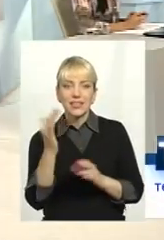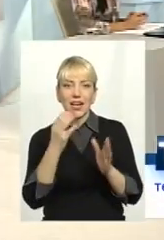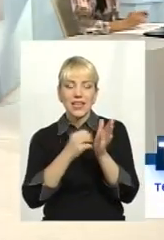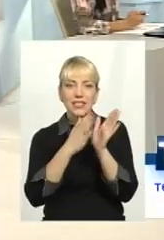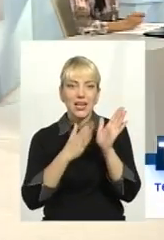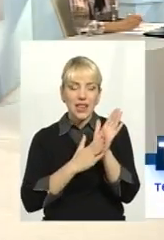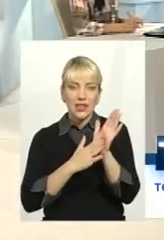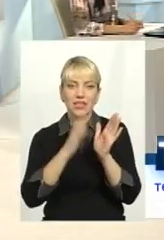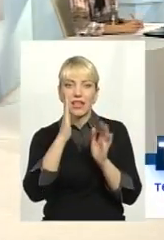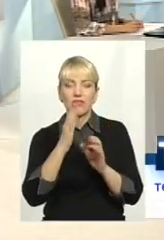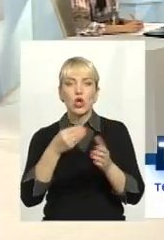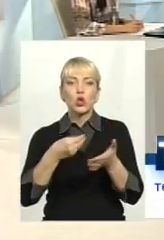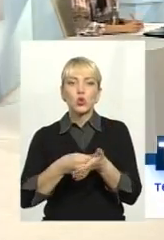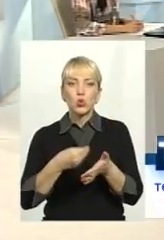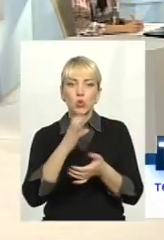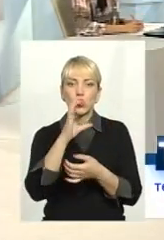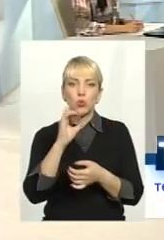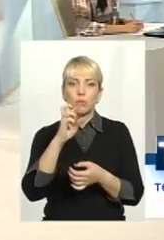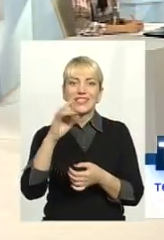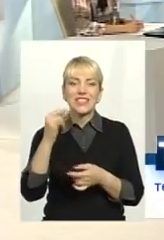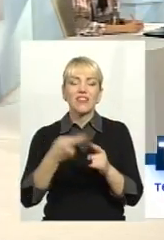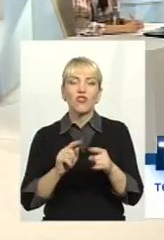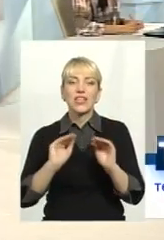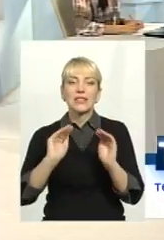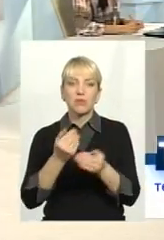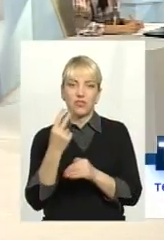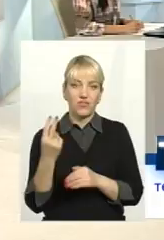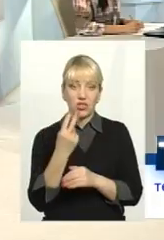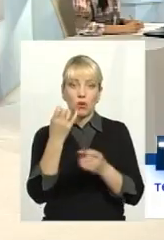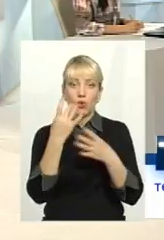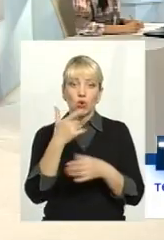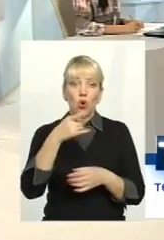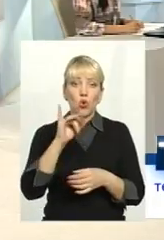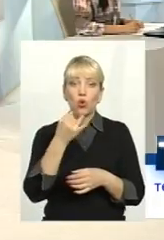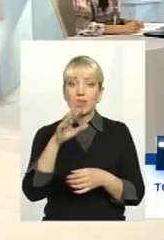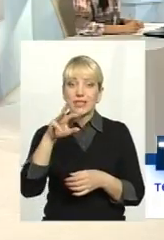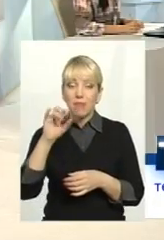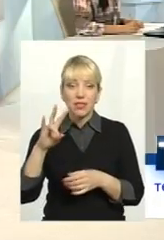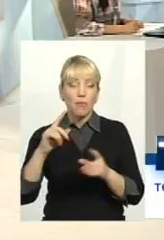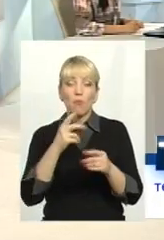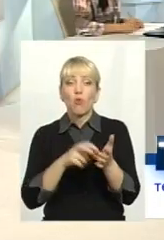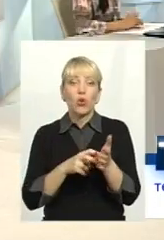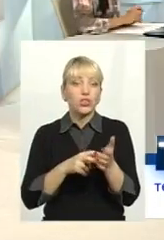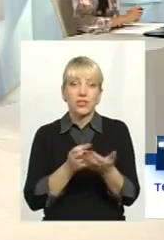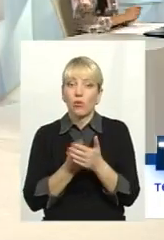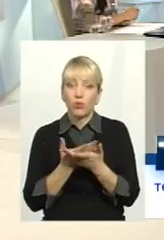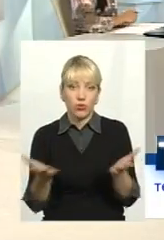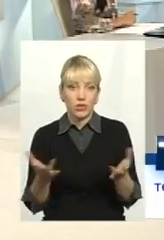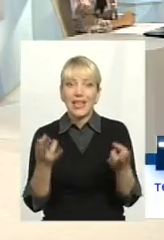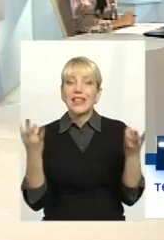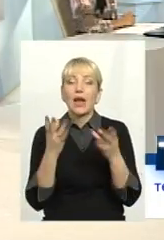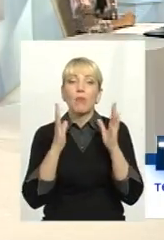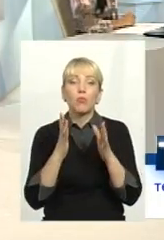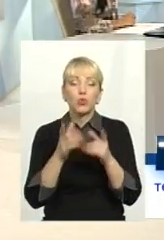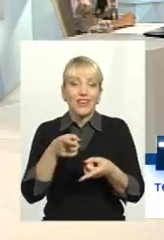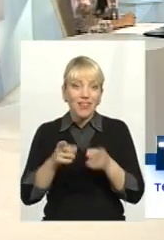субсидію, про які бюджети, вона занижена вдвічі. Просто Гройсман боїться опролюднити, бо реально треба буде більше 100 мільярдів.